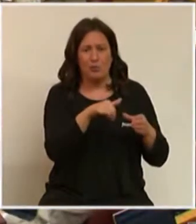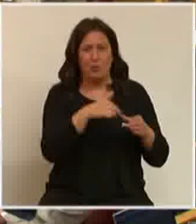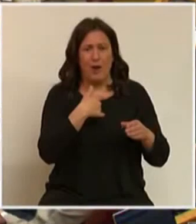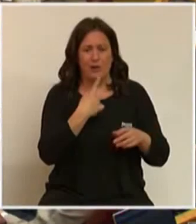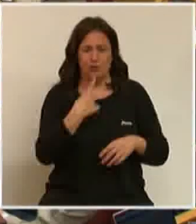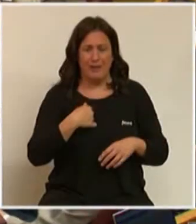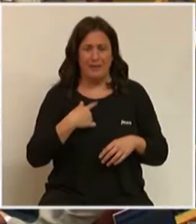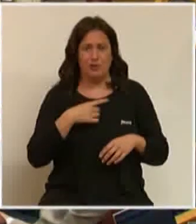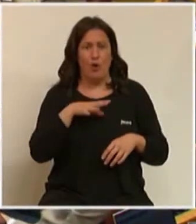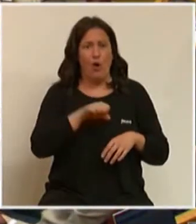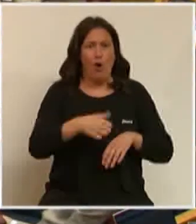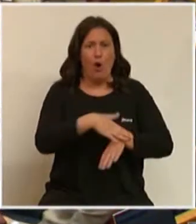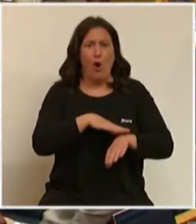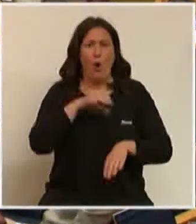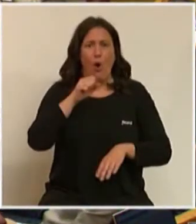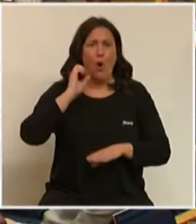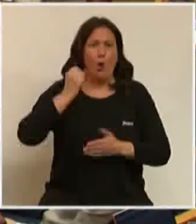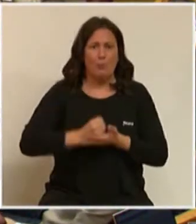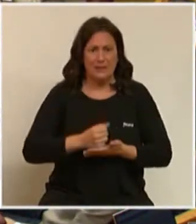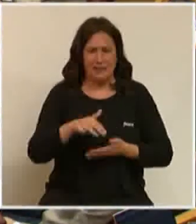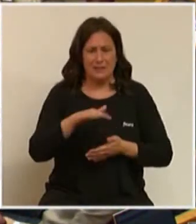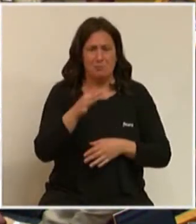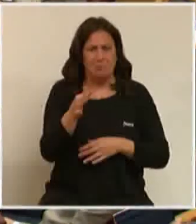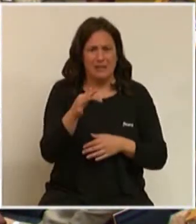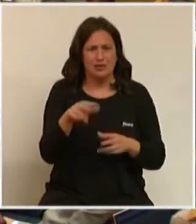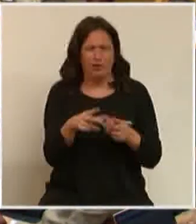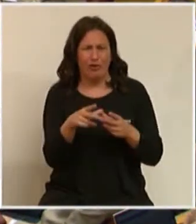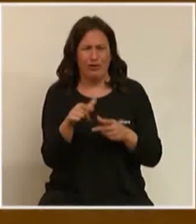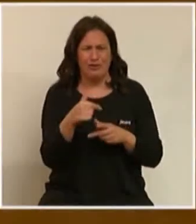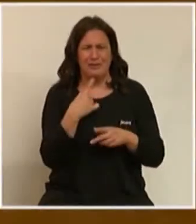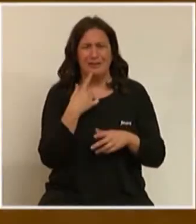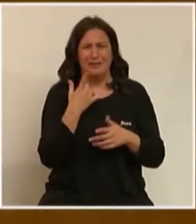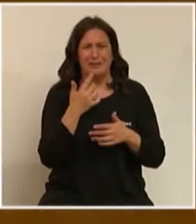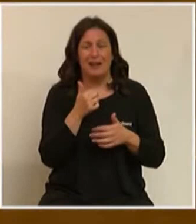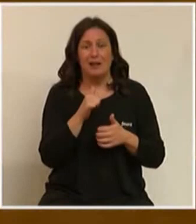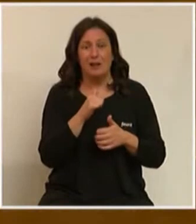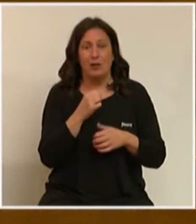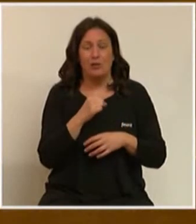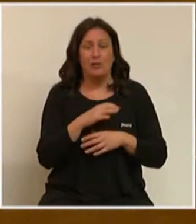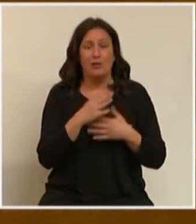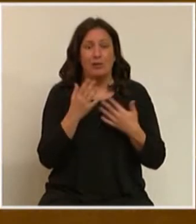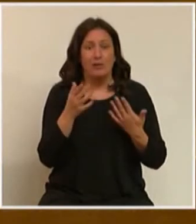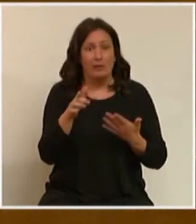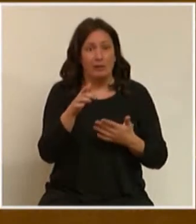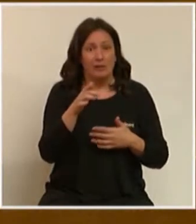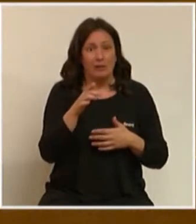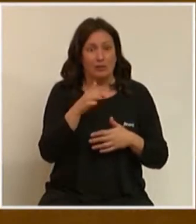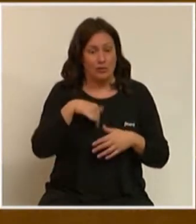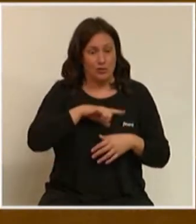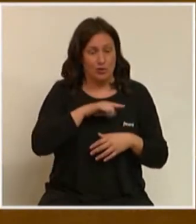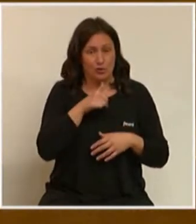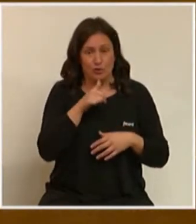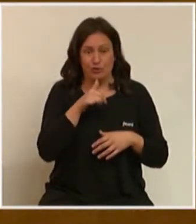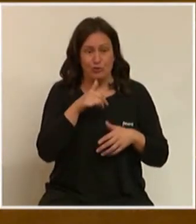còmplices del terrorisme. Perquè no serem els socialistes qui blanquegem a l'extrema dreta. I